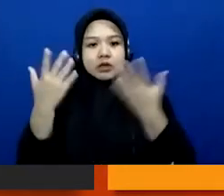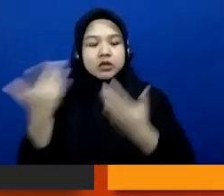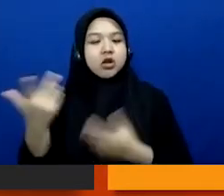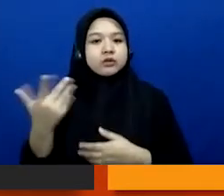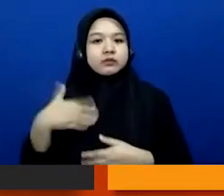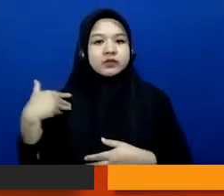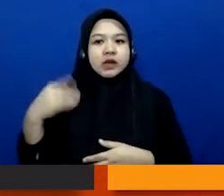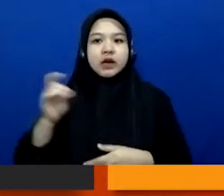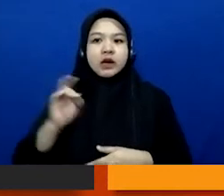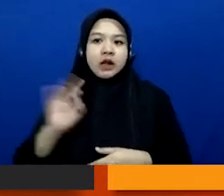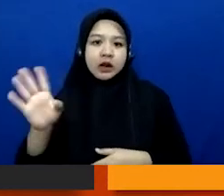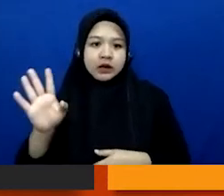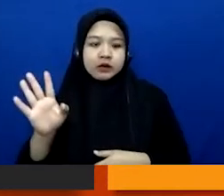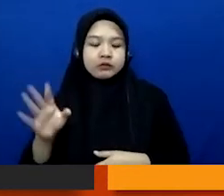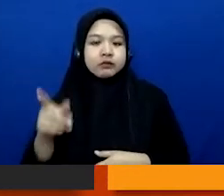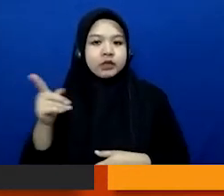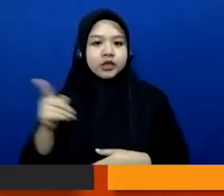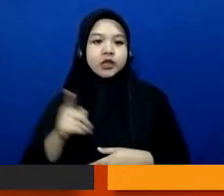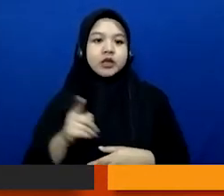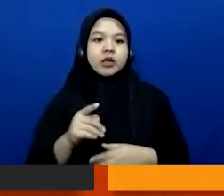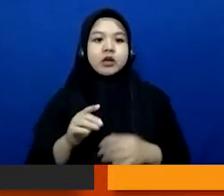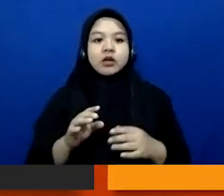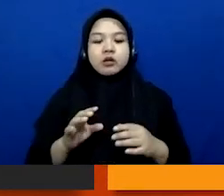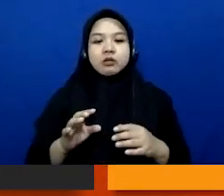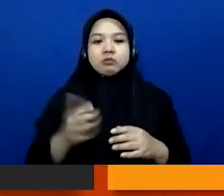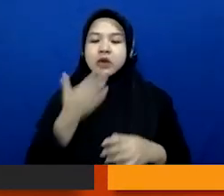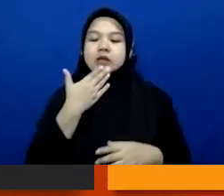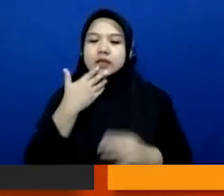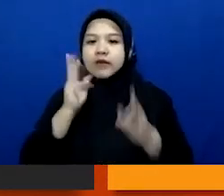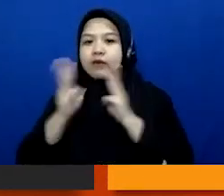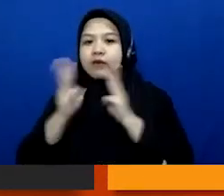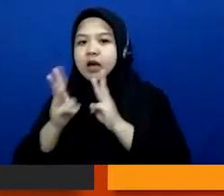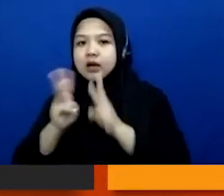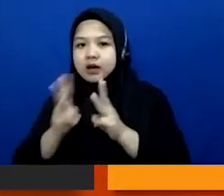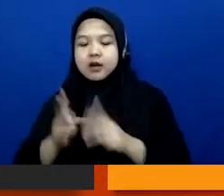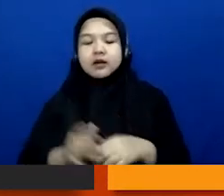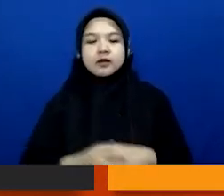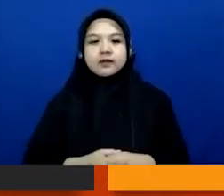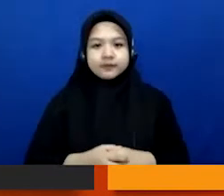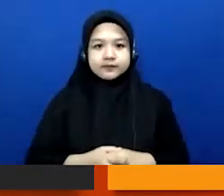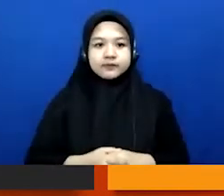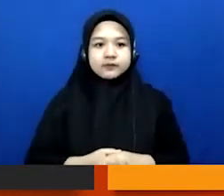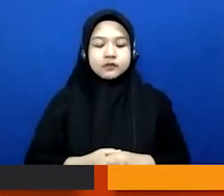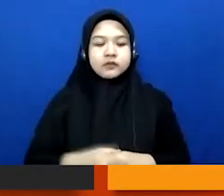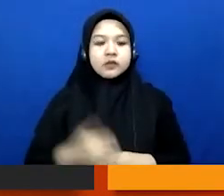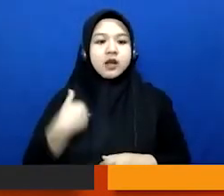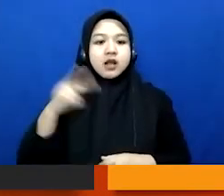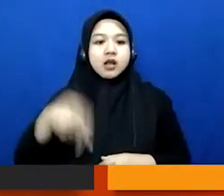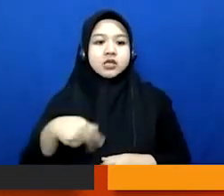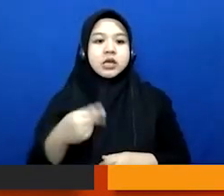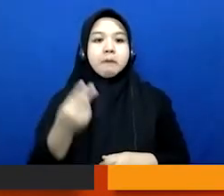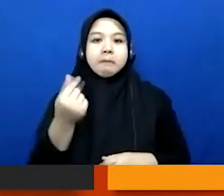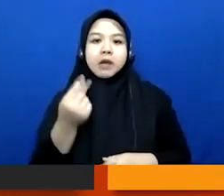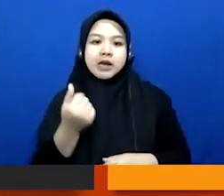lain nah ini ini bentuknya adalah biasanya wawancara kemudian ada lagi money trail